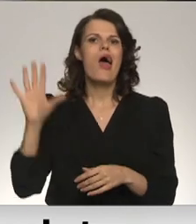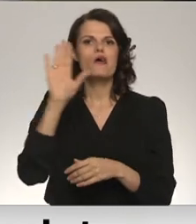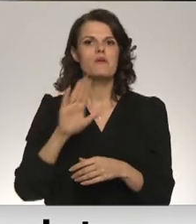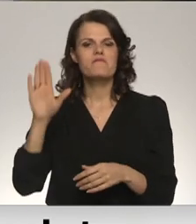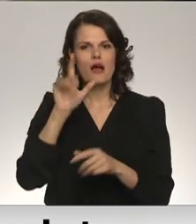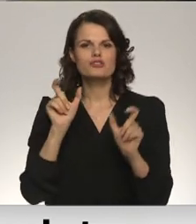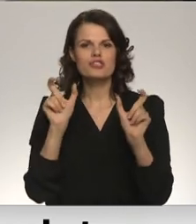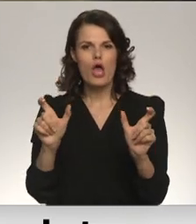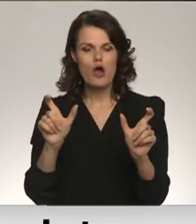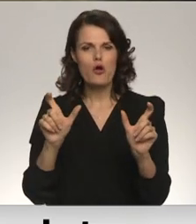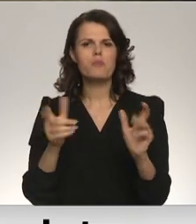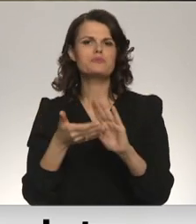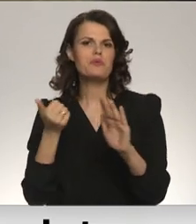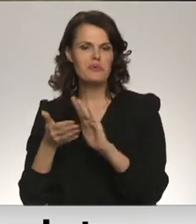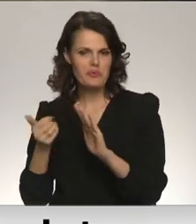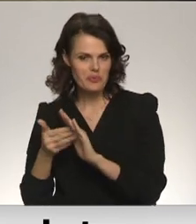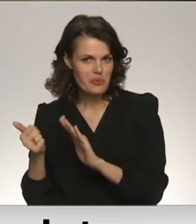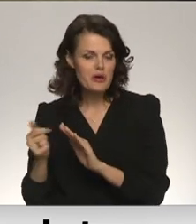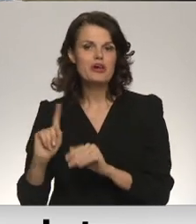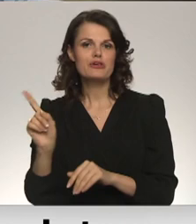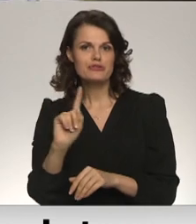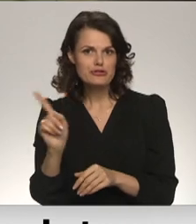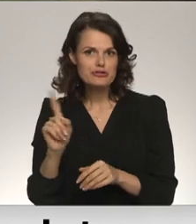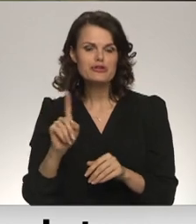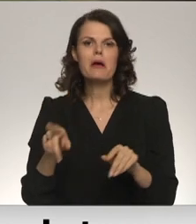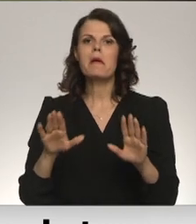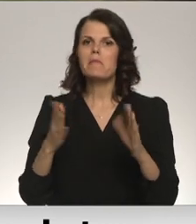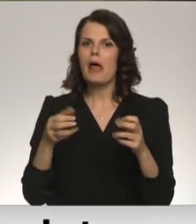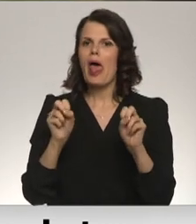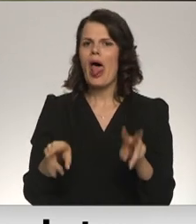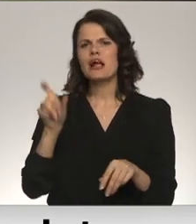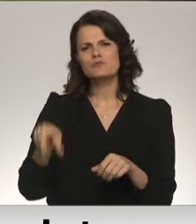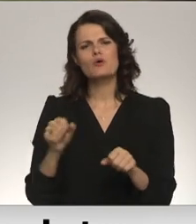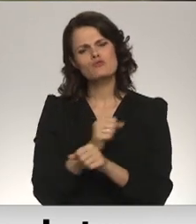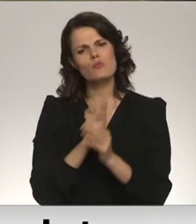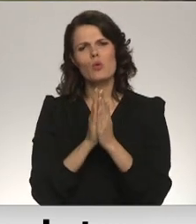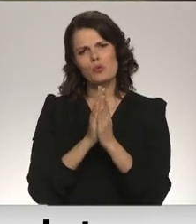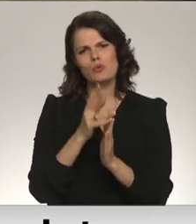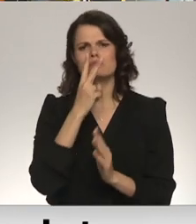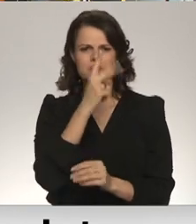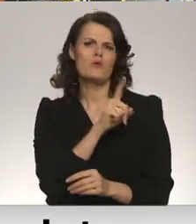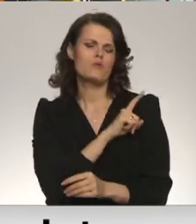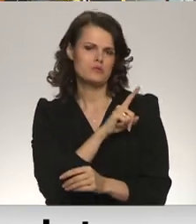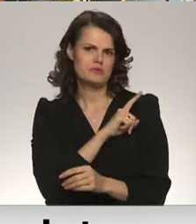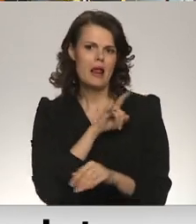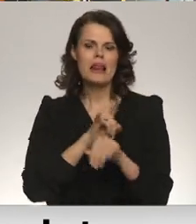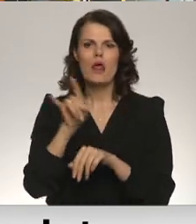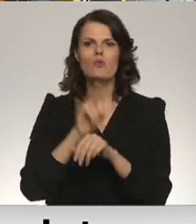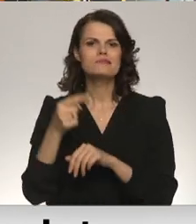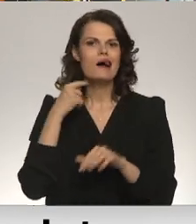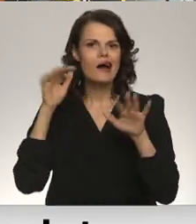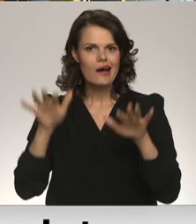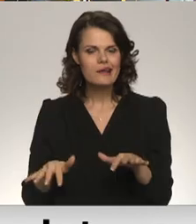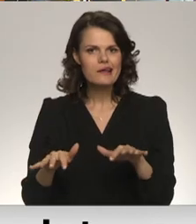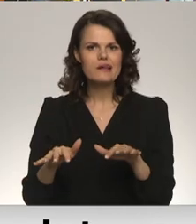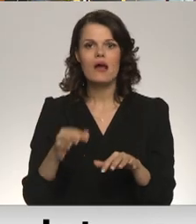mīksina COVID-19 dēļ ieviestos epidemioloģiskos noteikumus, eksperti tomēr aicina ievērot piesardzību. Lidos tā Rīga norāda, ka